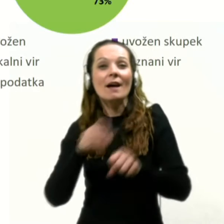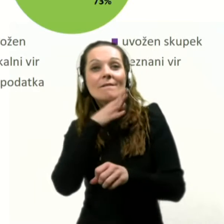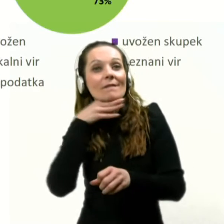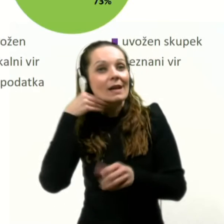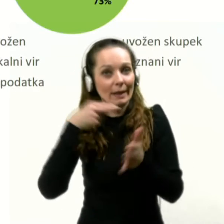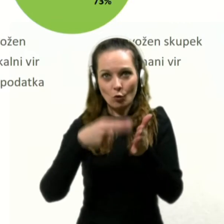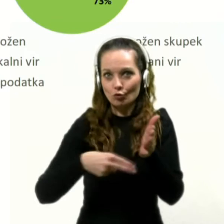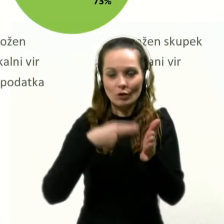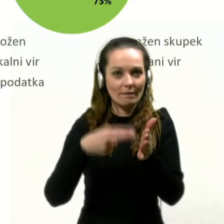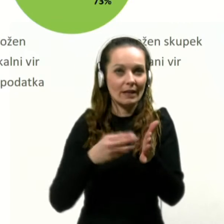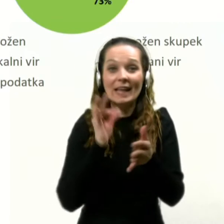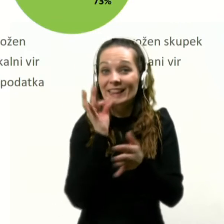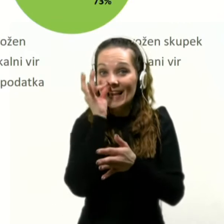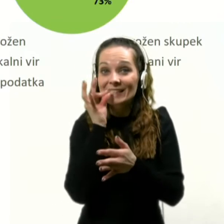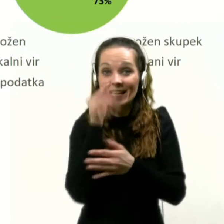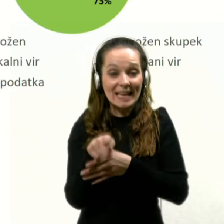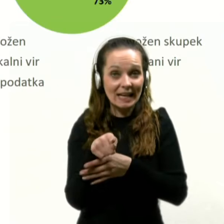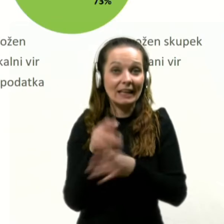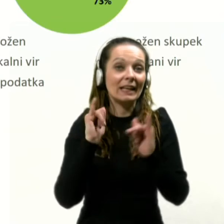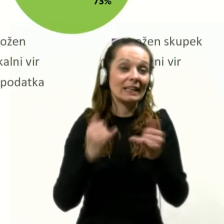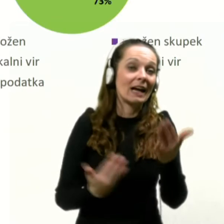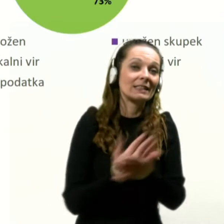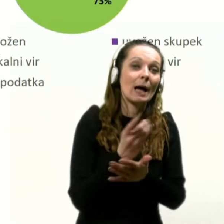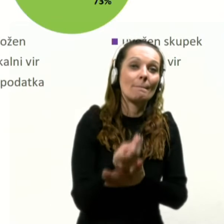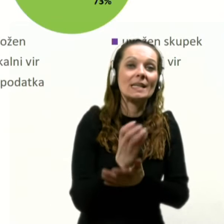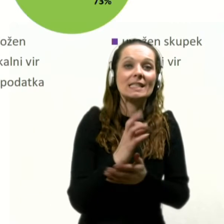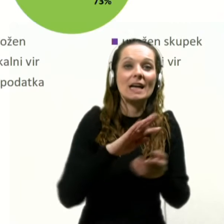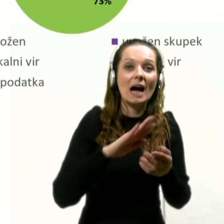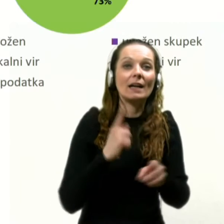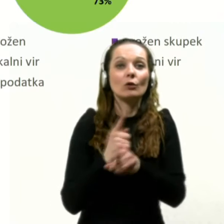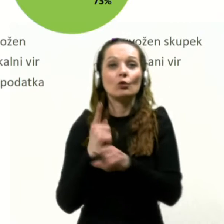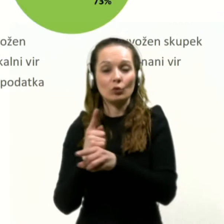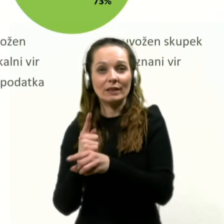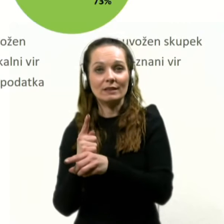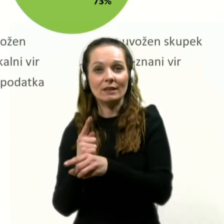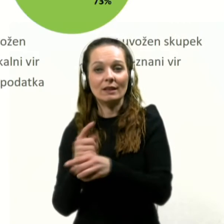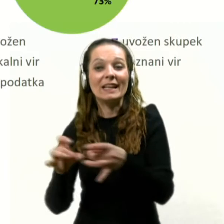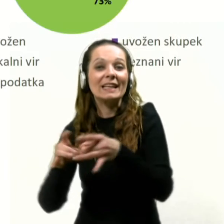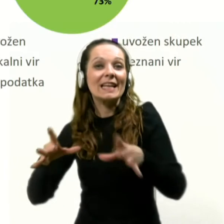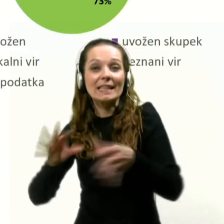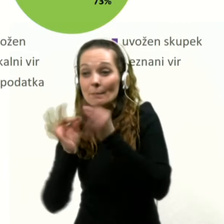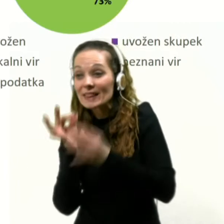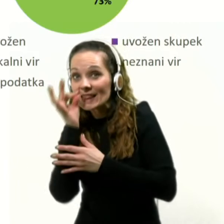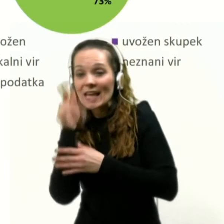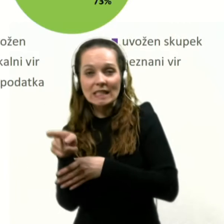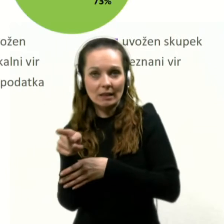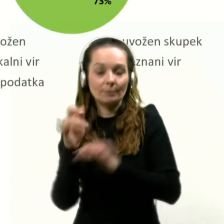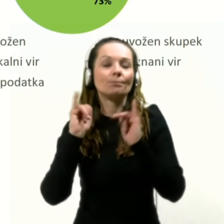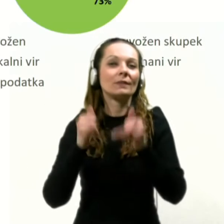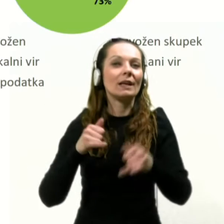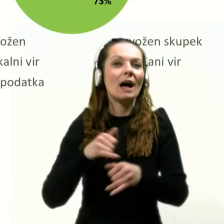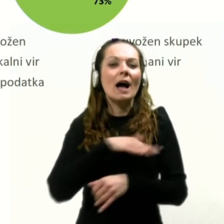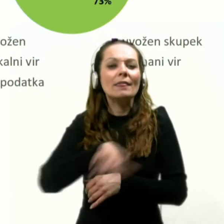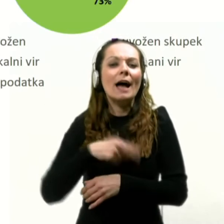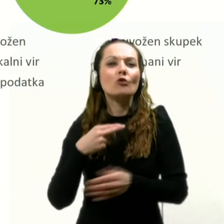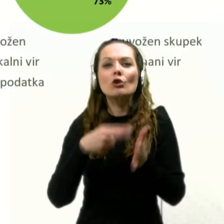število, testiranih tako z PCR-jem, kot predvsem pa seveda z hitrimi testi. Torej naše